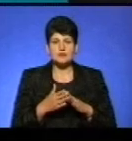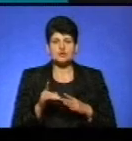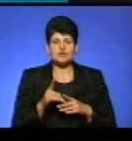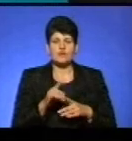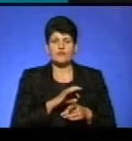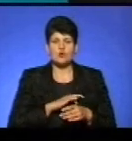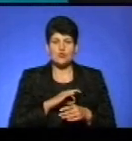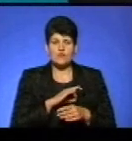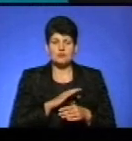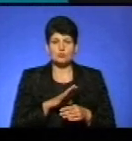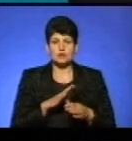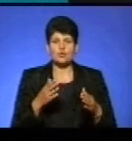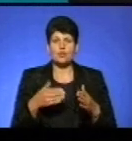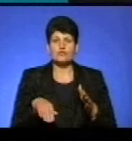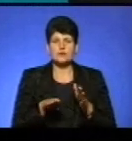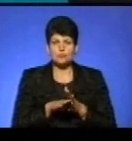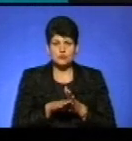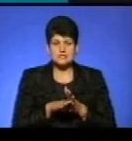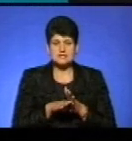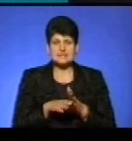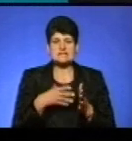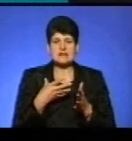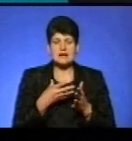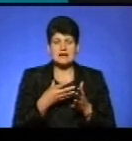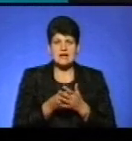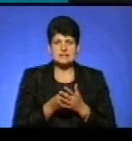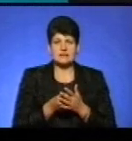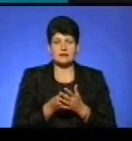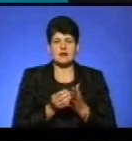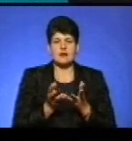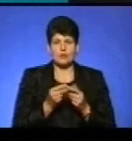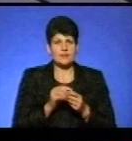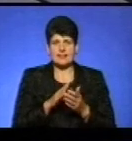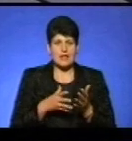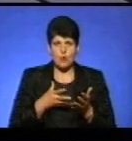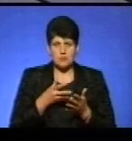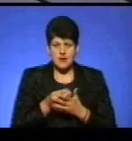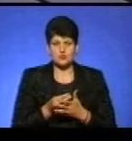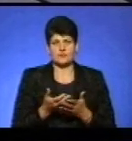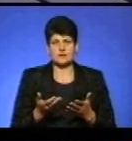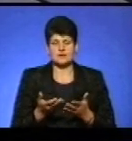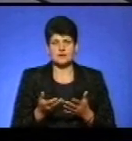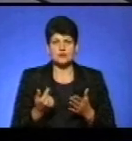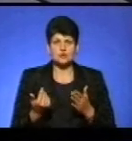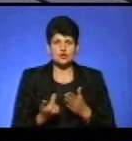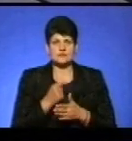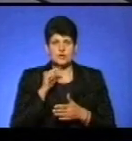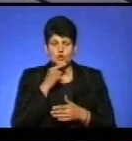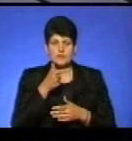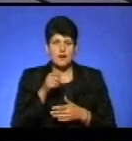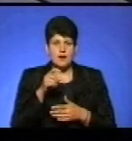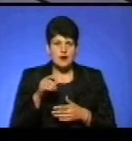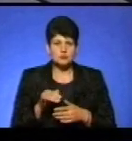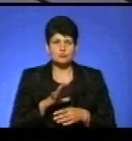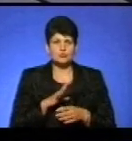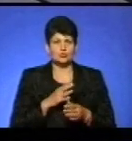вихователі були у відпустці за власний рахунок, неотмачувані, я зауважу. Знову ж таки, з економію газу, тому що все